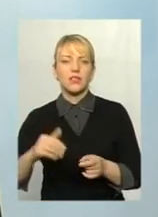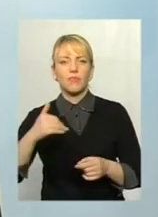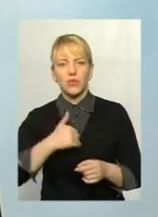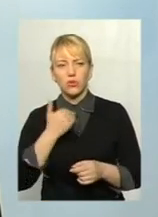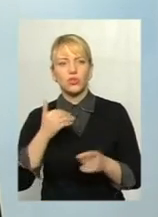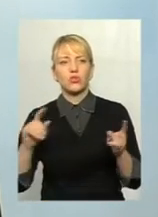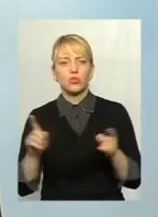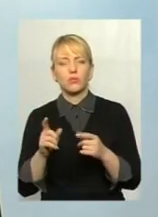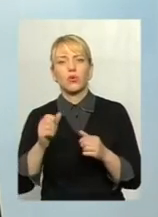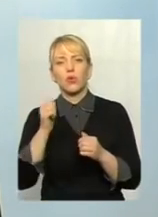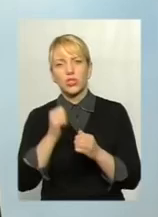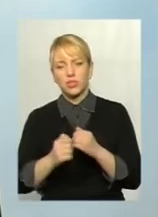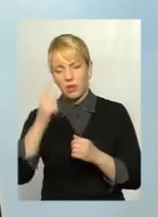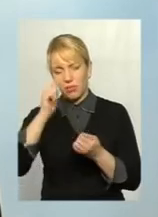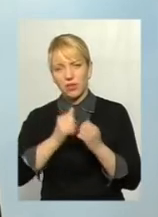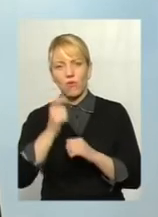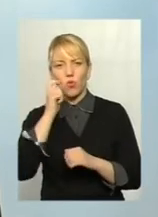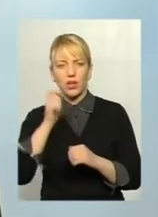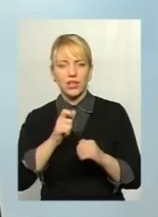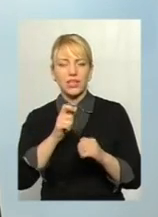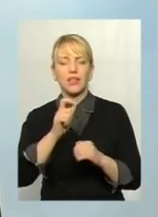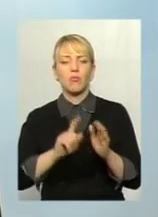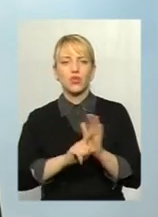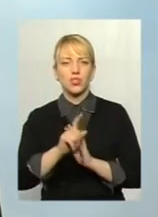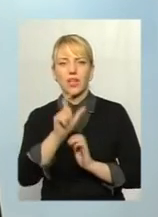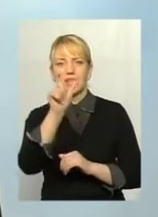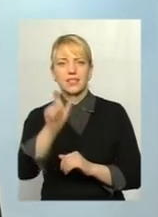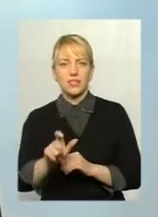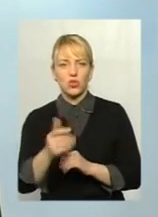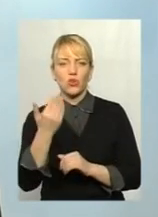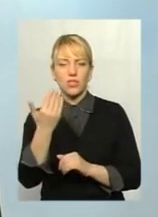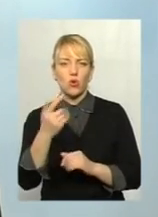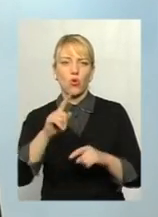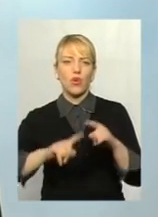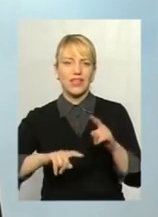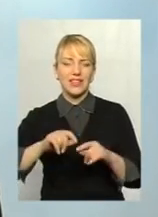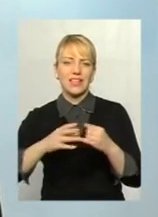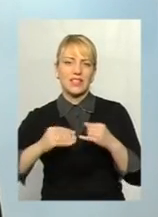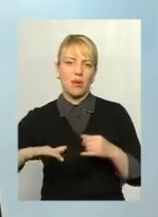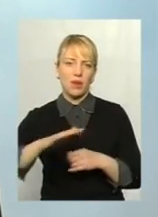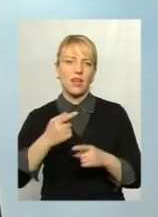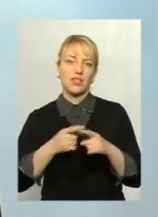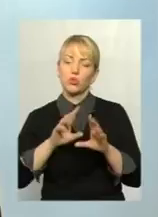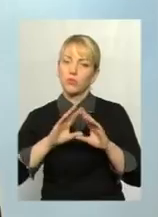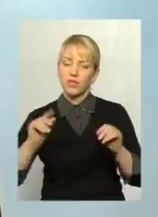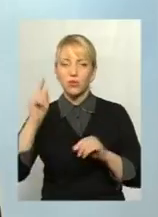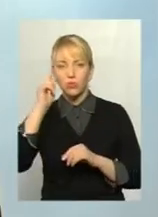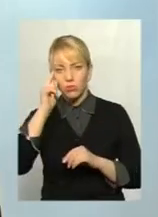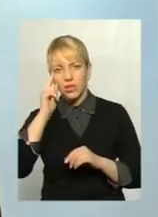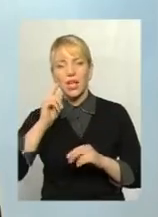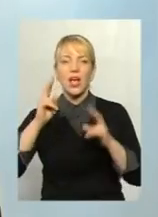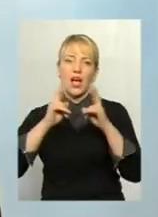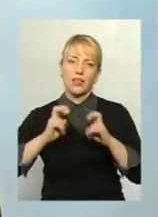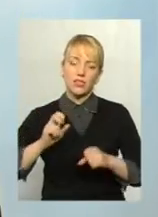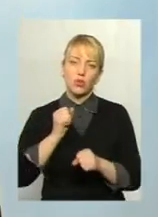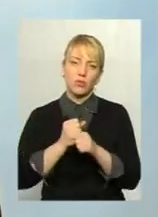'ятатиме, що Україна починається з нього, і що це його рідна земля. На цьому сьогодні все. Думайте, аналізуйте,